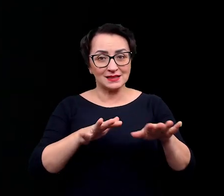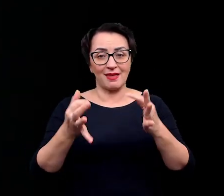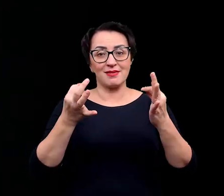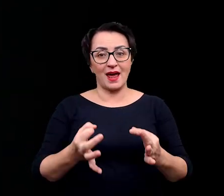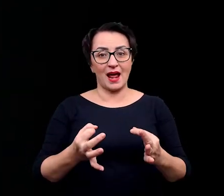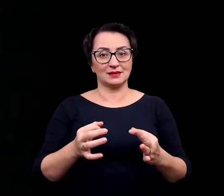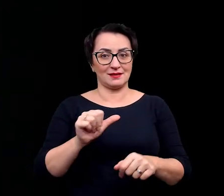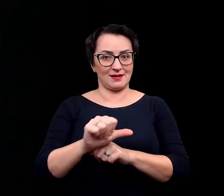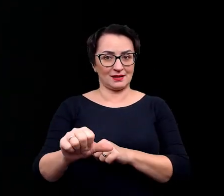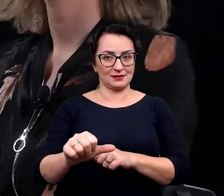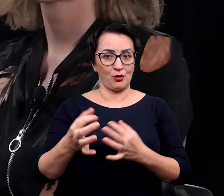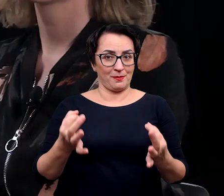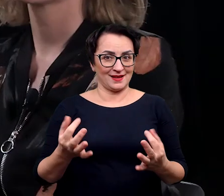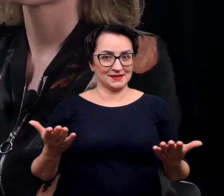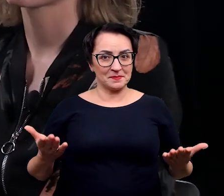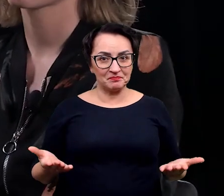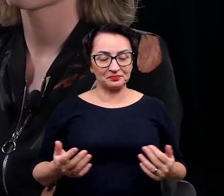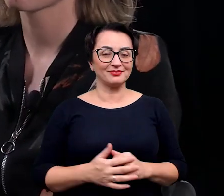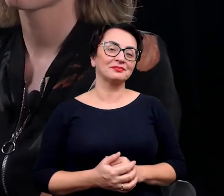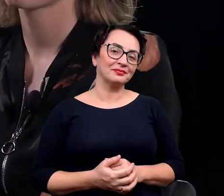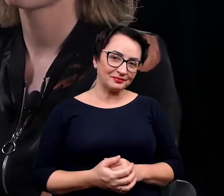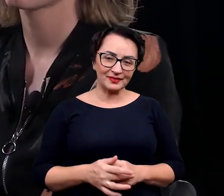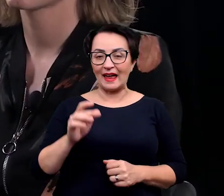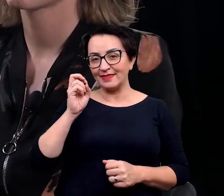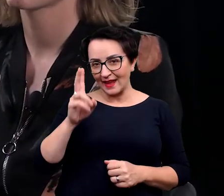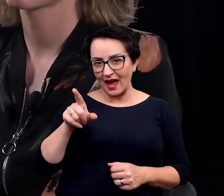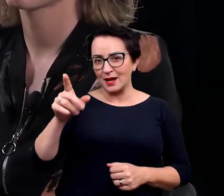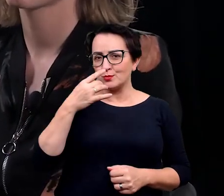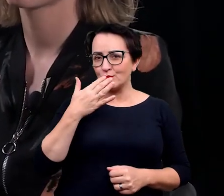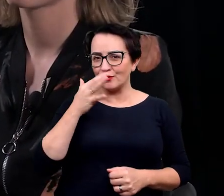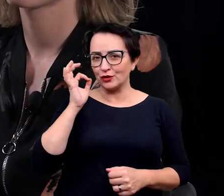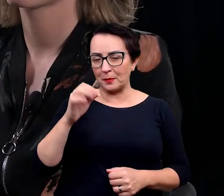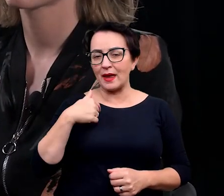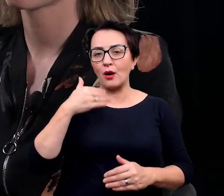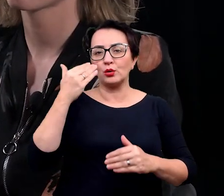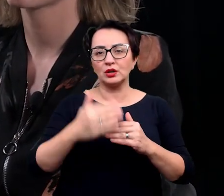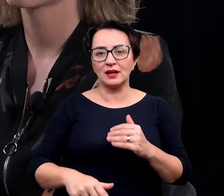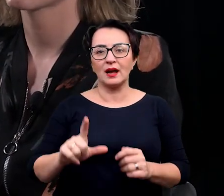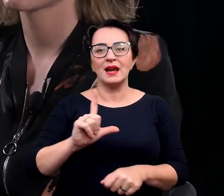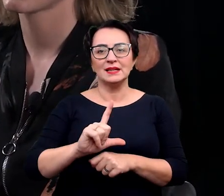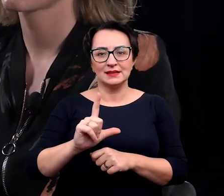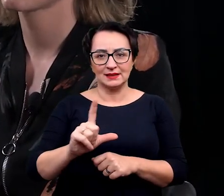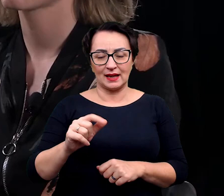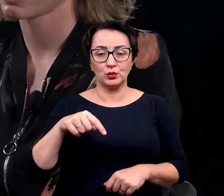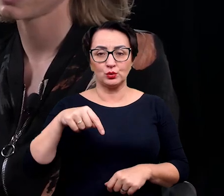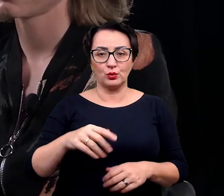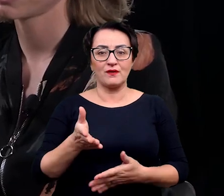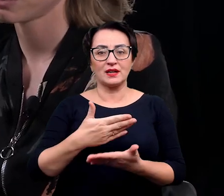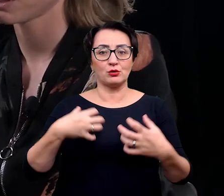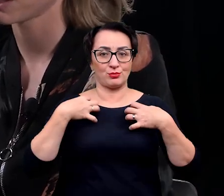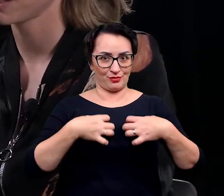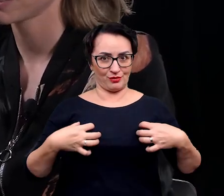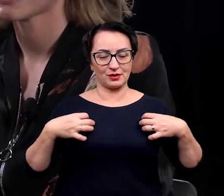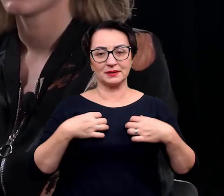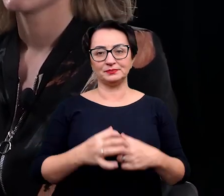znajdujesz. No to tak jak mówiłaś, że skończyłam licencjat tutaj, na